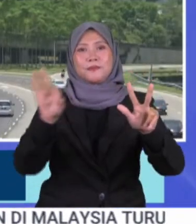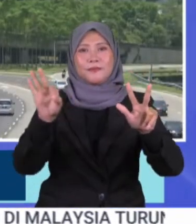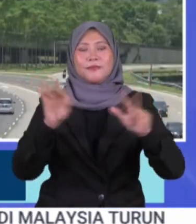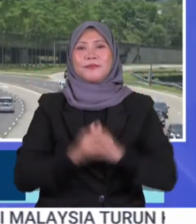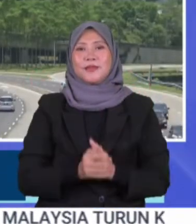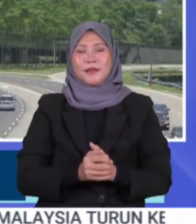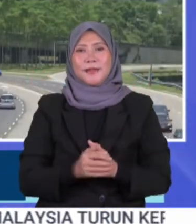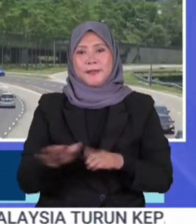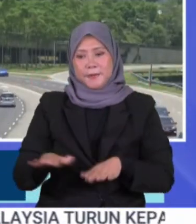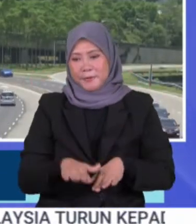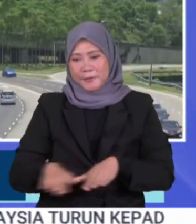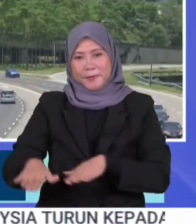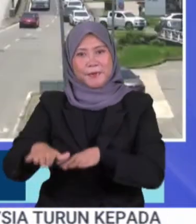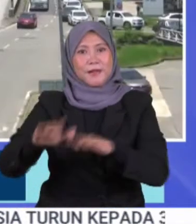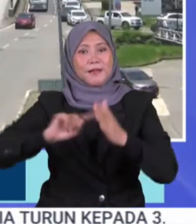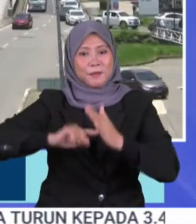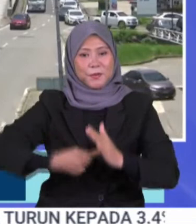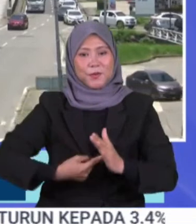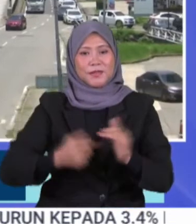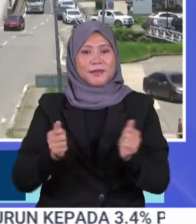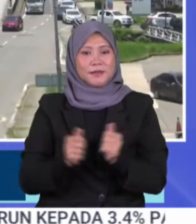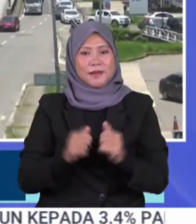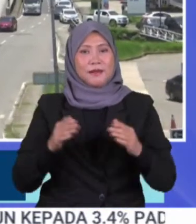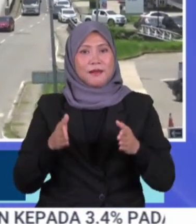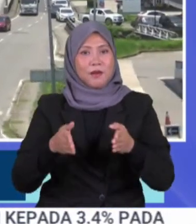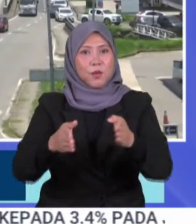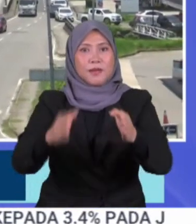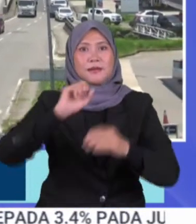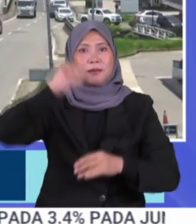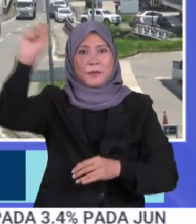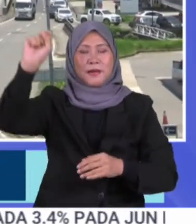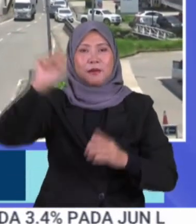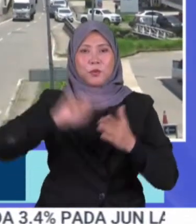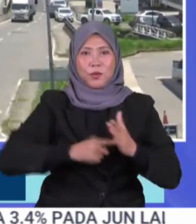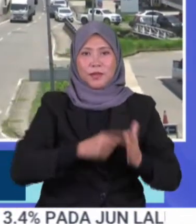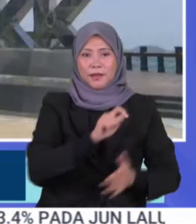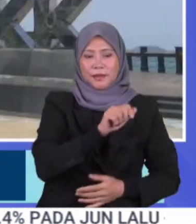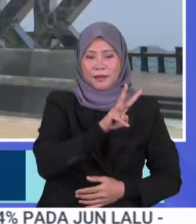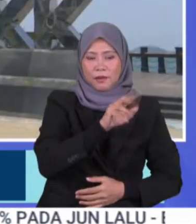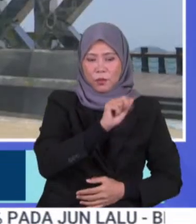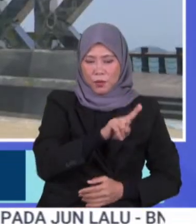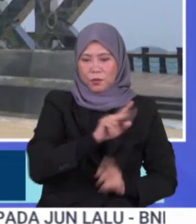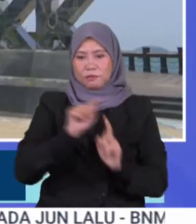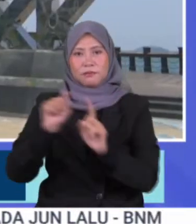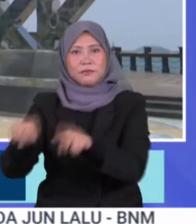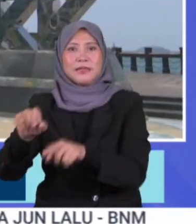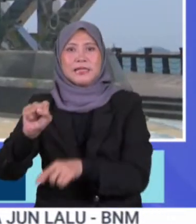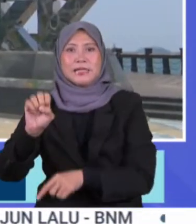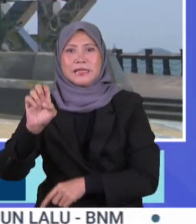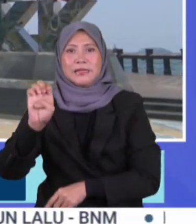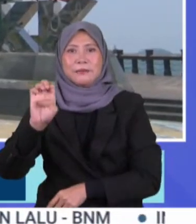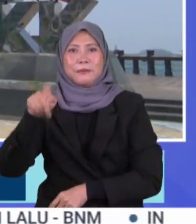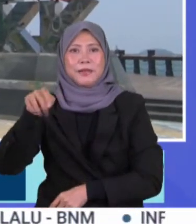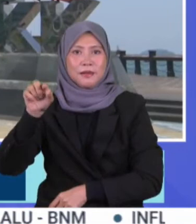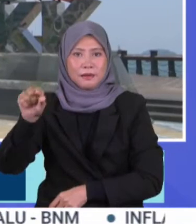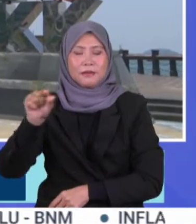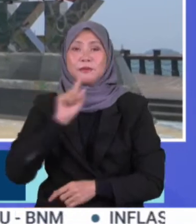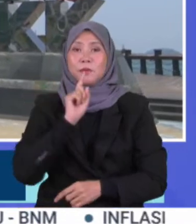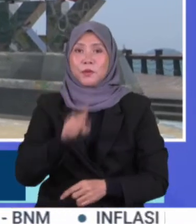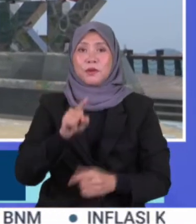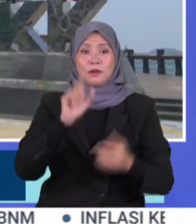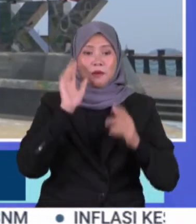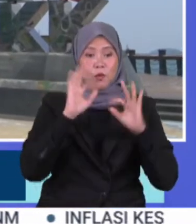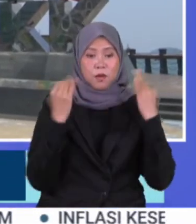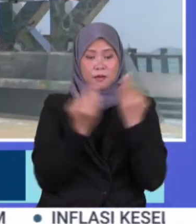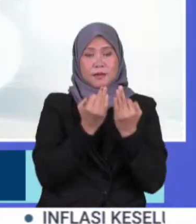Gembara yang akan dimulakan dengan laluan Sabah bermula dari Tawau hingga ke Sipitang Keluarga diraja ini juga